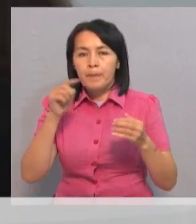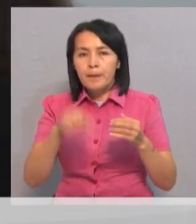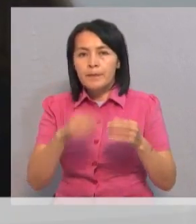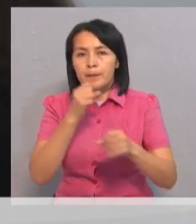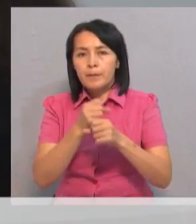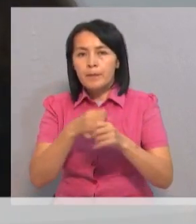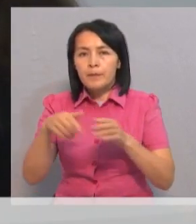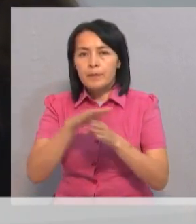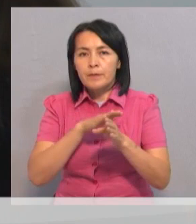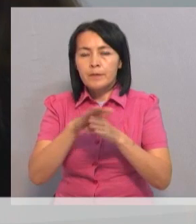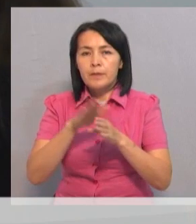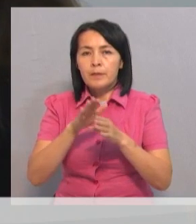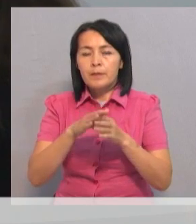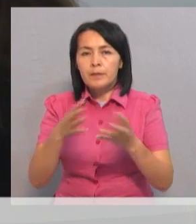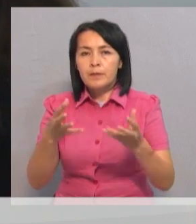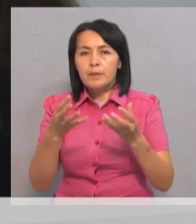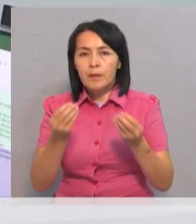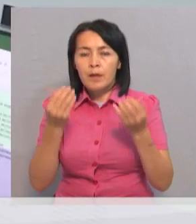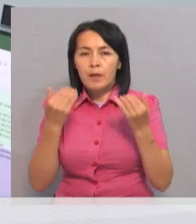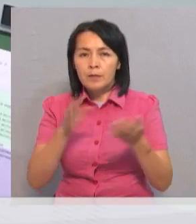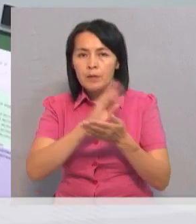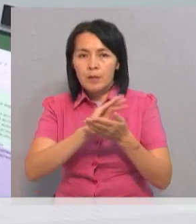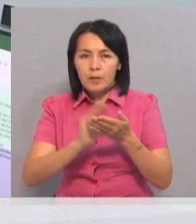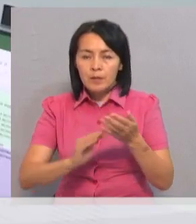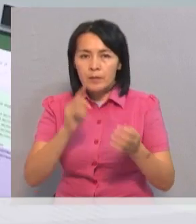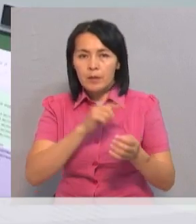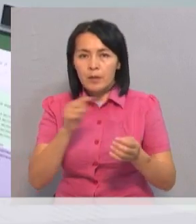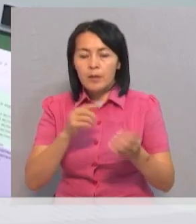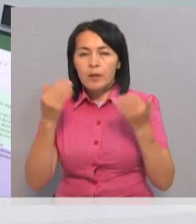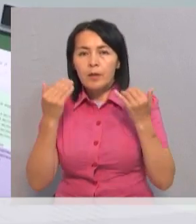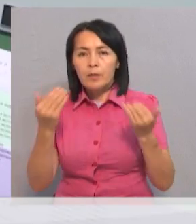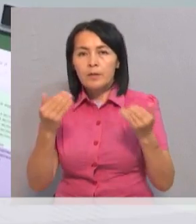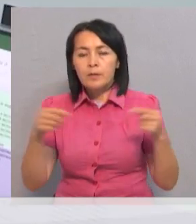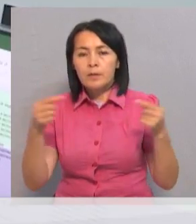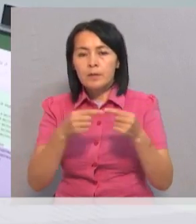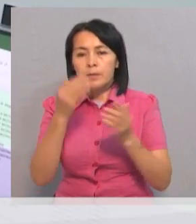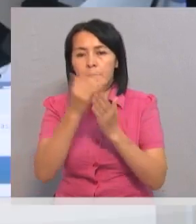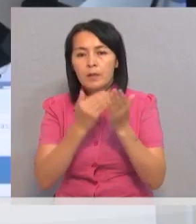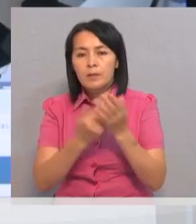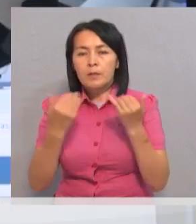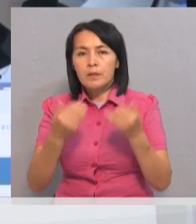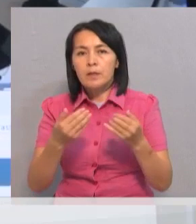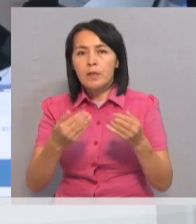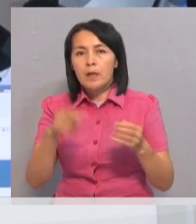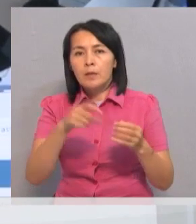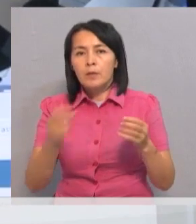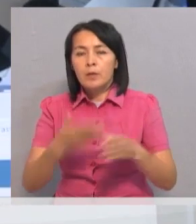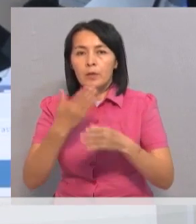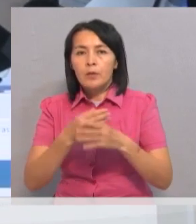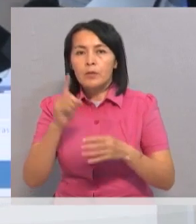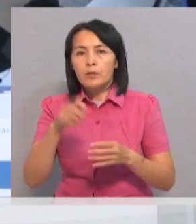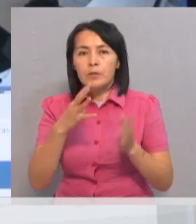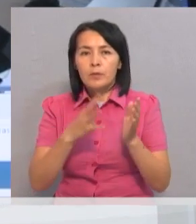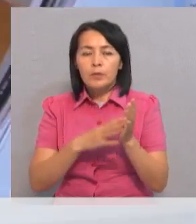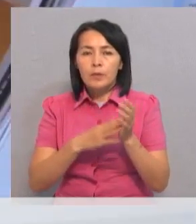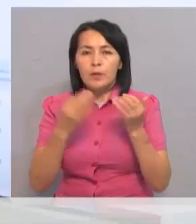обрабатывают все обращения, присваивают им регистрационные номера и вносят специальный список. Обращения жителей в Центр 109